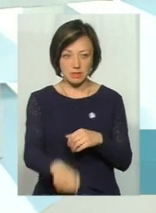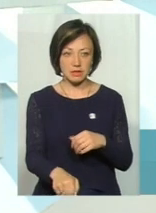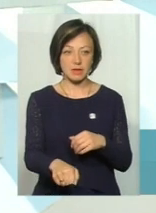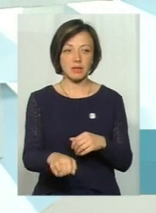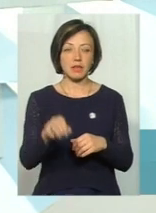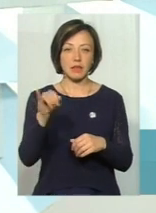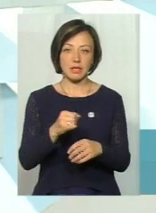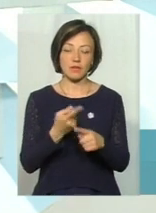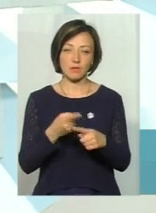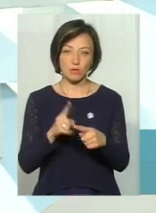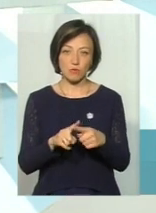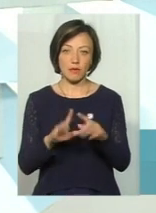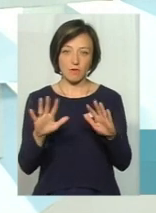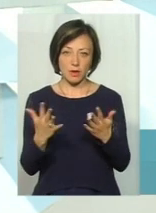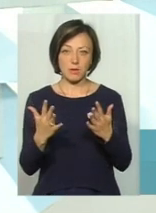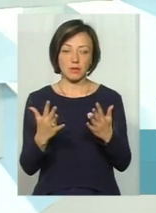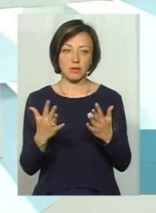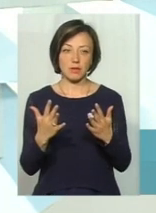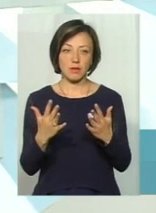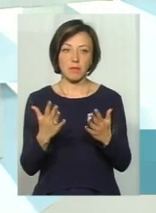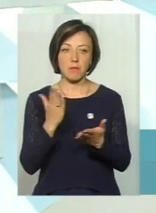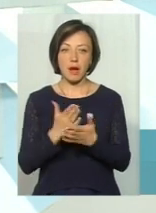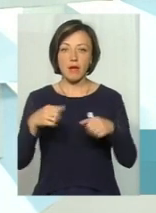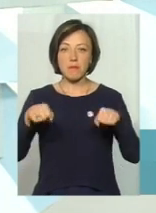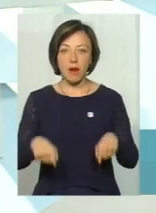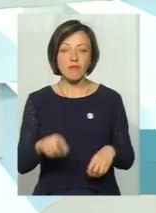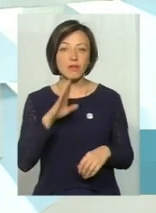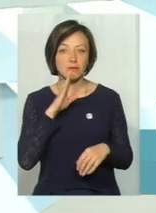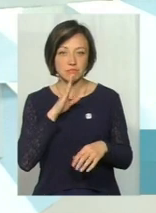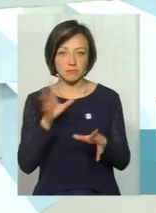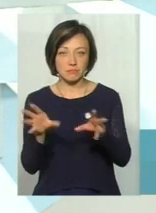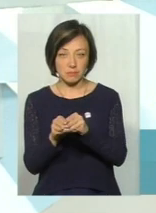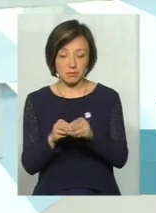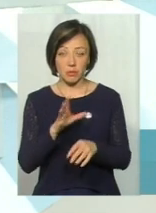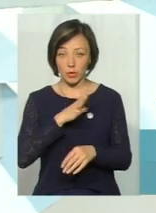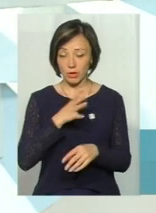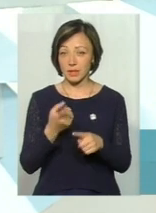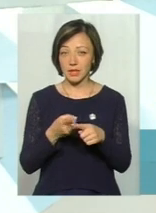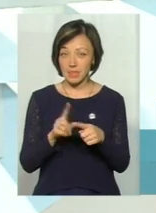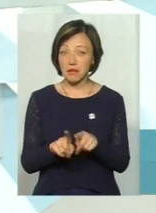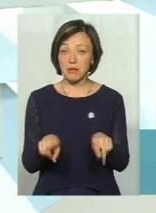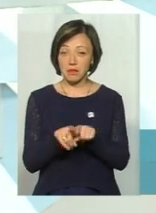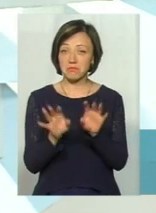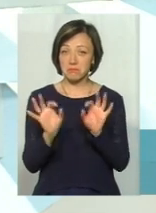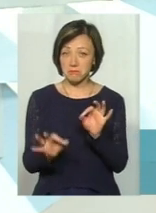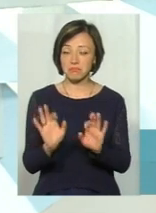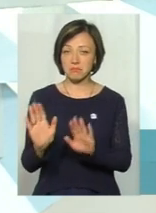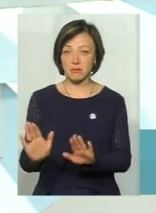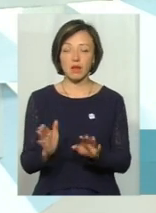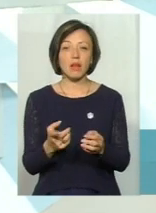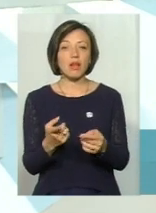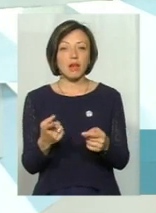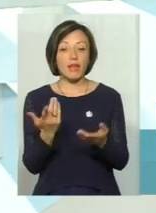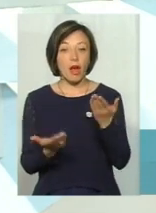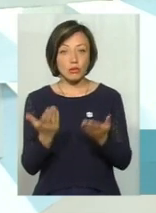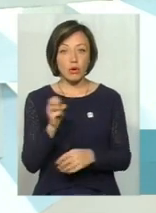прижати, і в цьому випадку він має право на самичку. І в цей момент, коли в гадюк звичайних